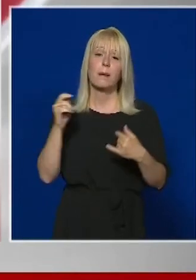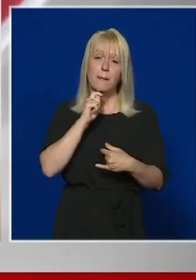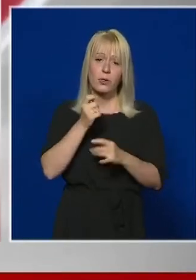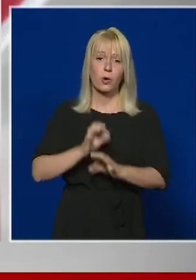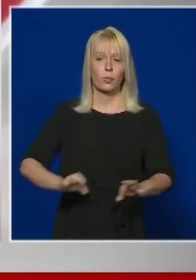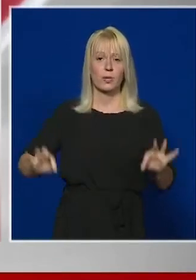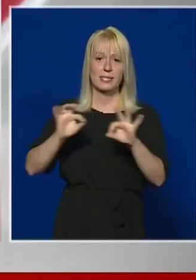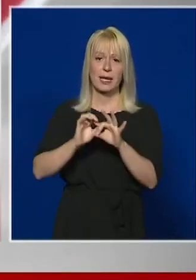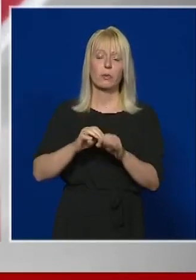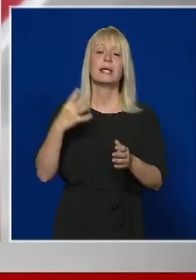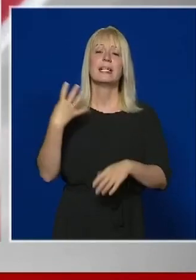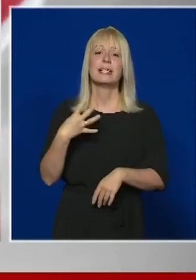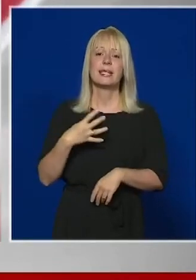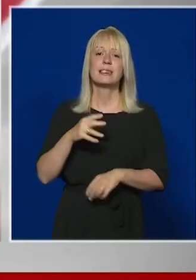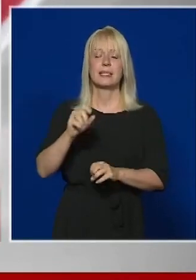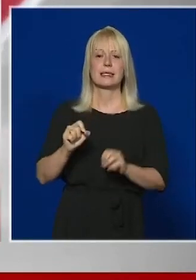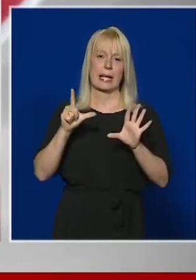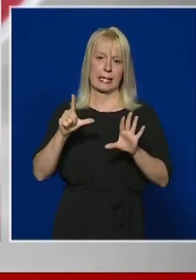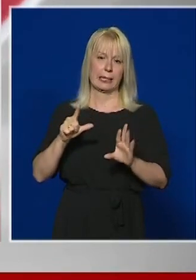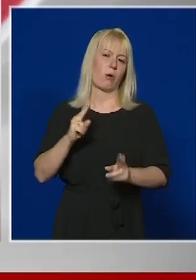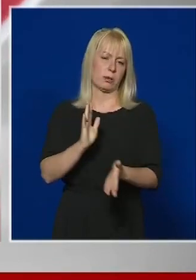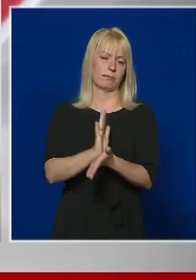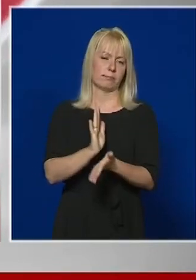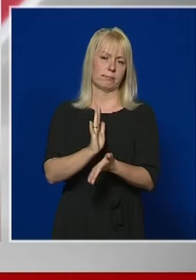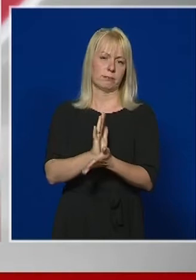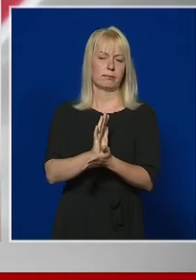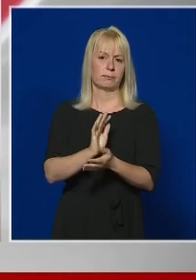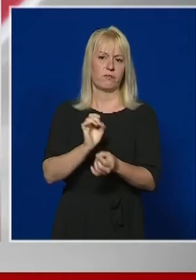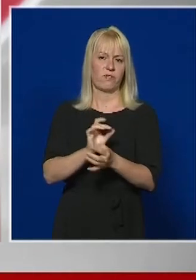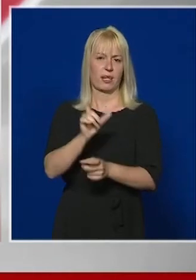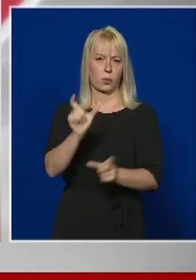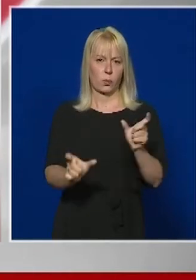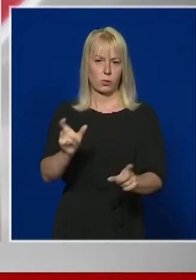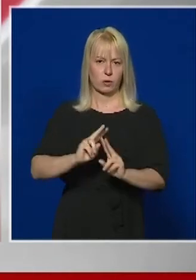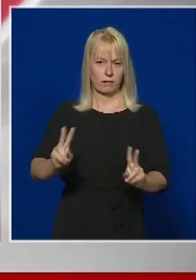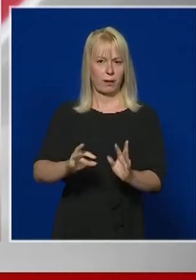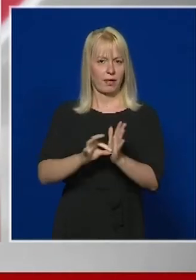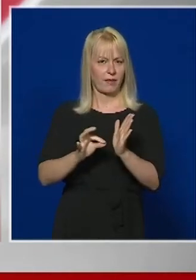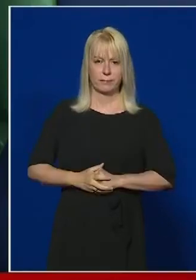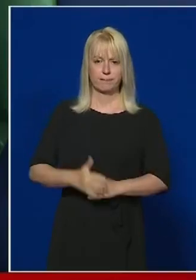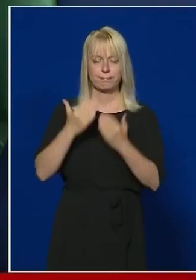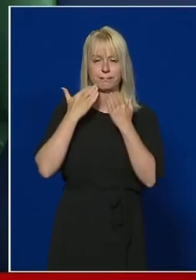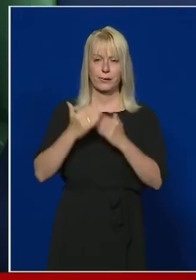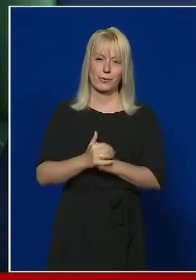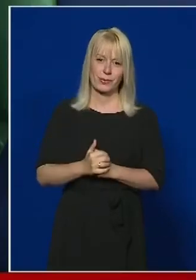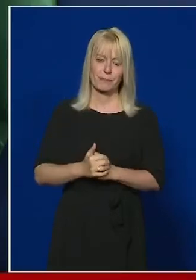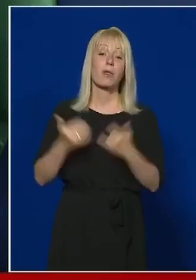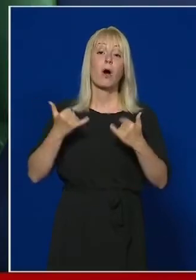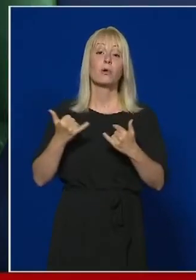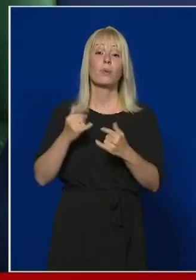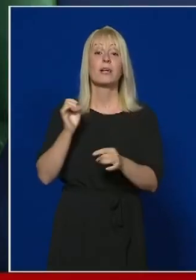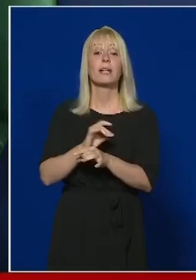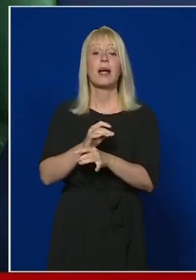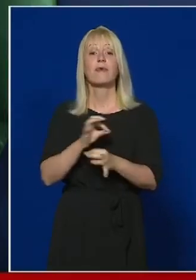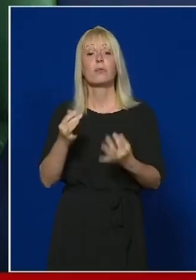ezzel 550 főre emelkedett az elhúnytak száma. 2.324-en pedig már meggyógyultak, hangzott el az operatív